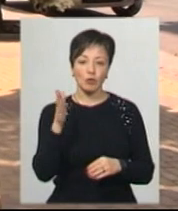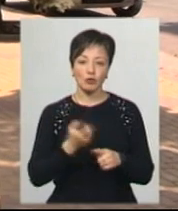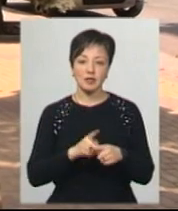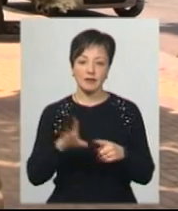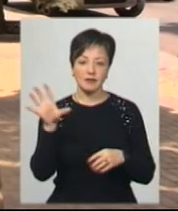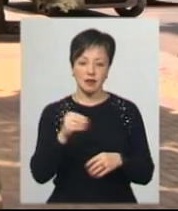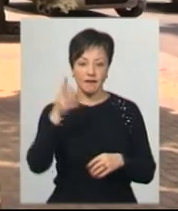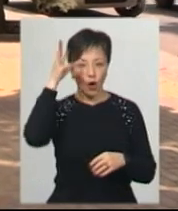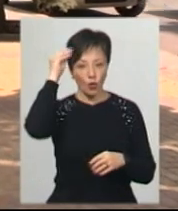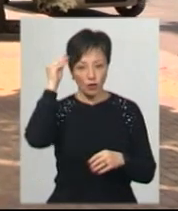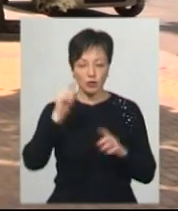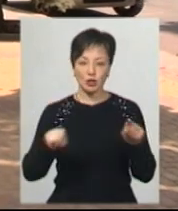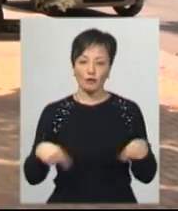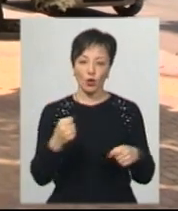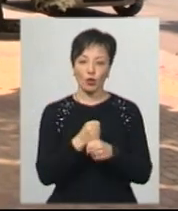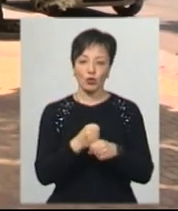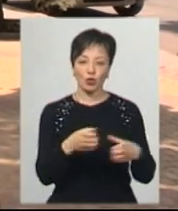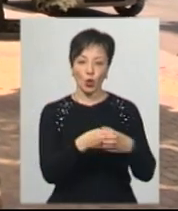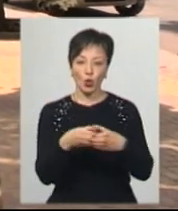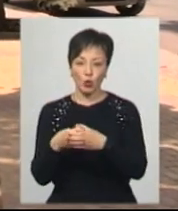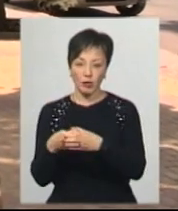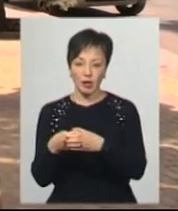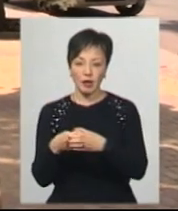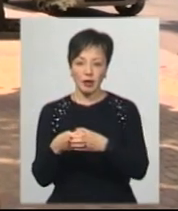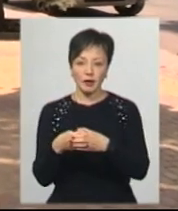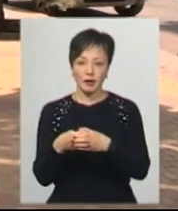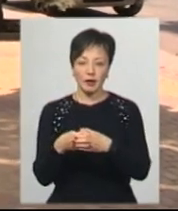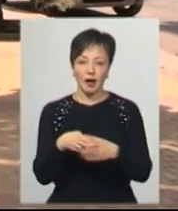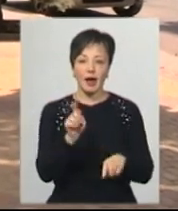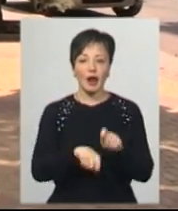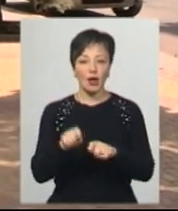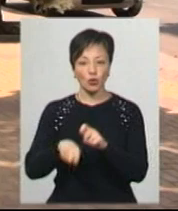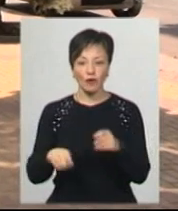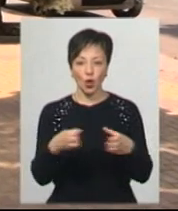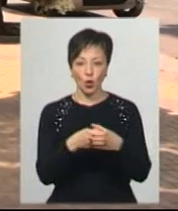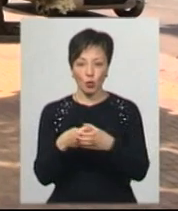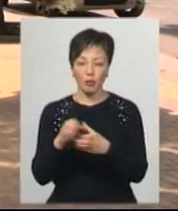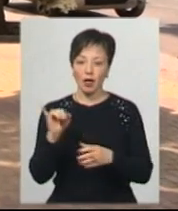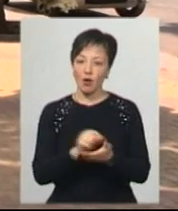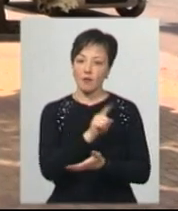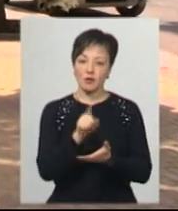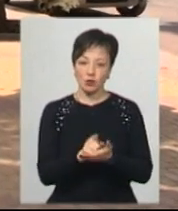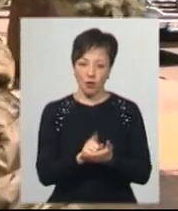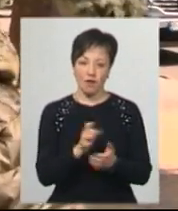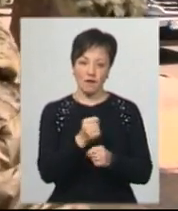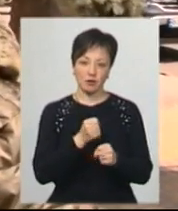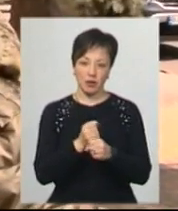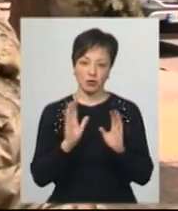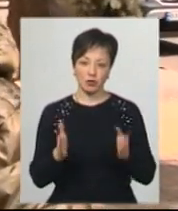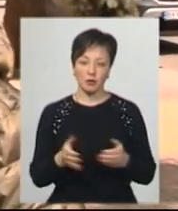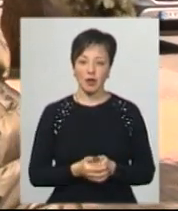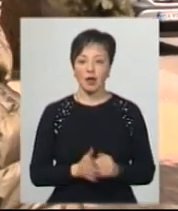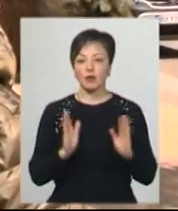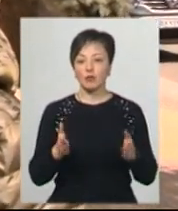ми це все врахуємо. Створимо робочі групи, так звані рейдові групи. І обов'язково відпрацюємо. Ми